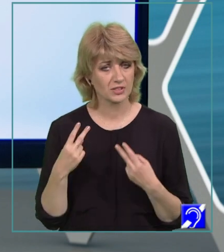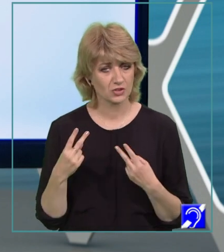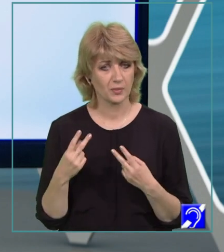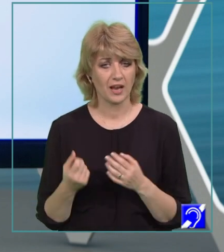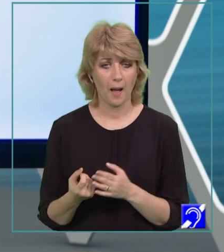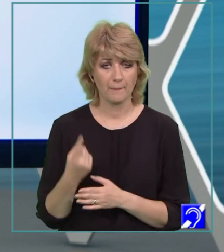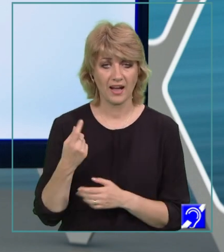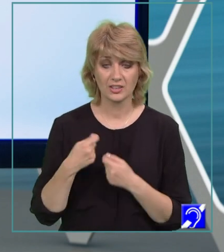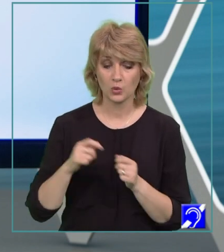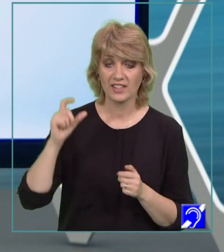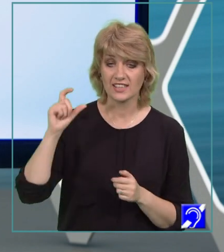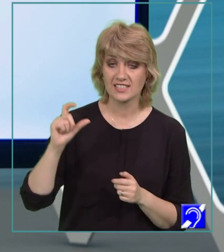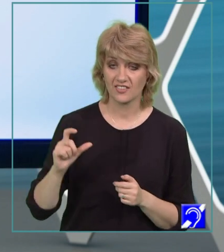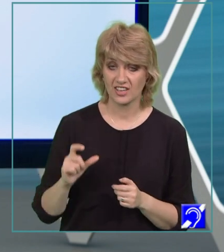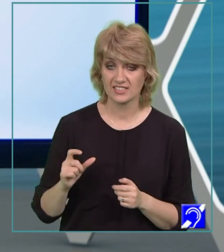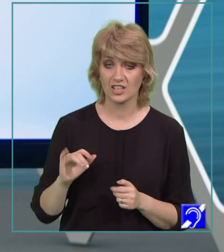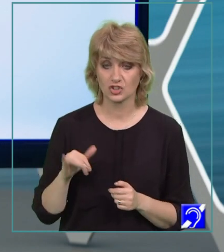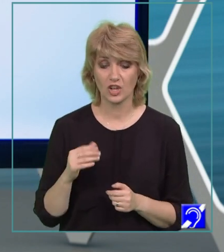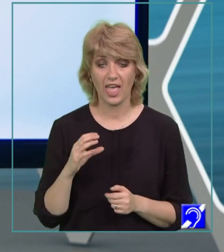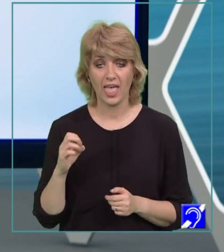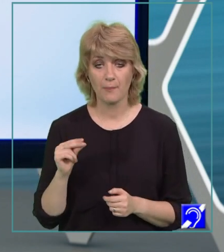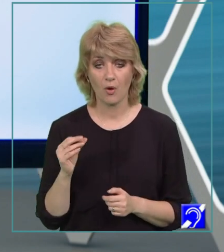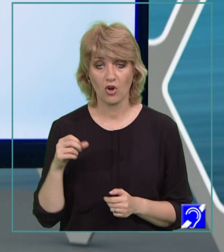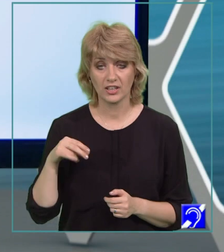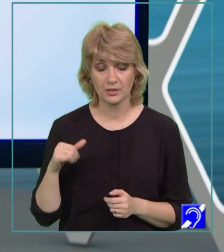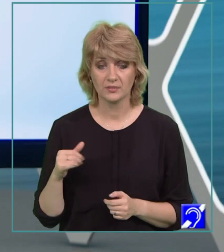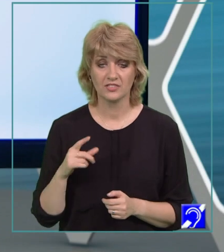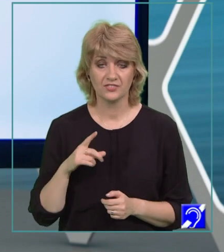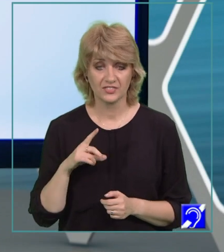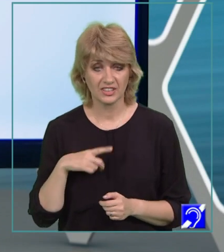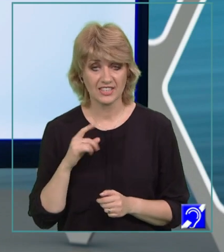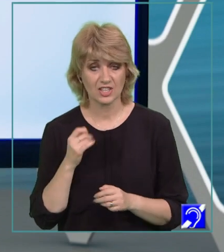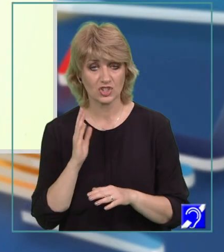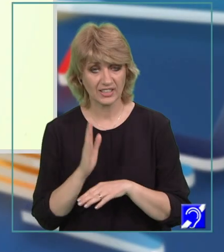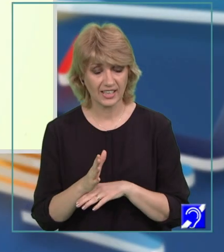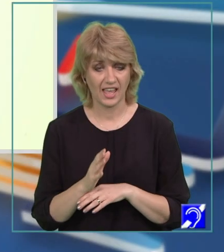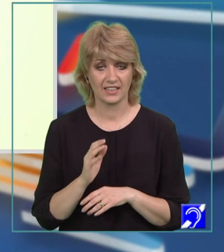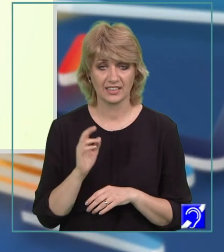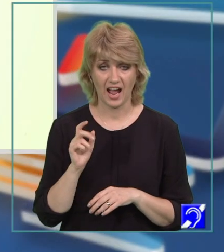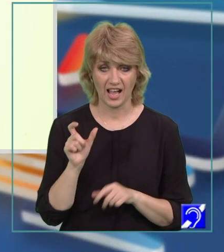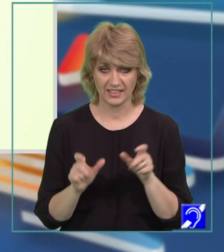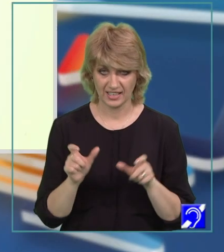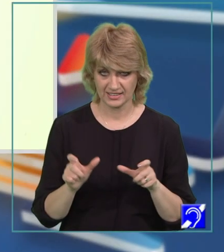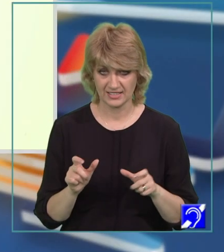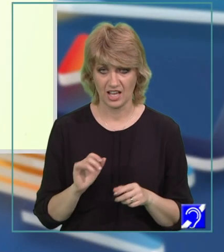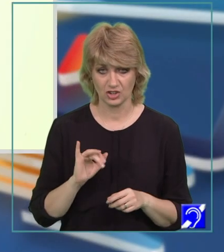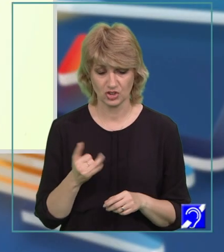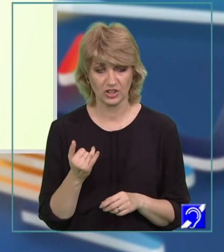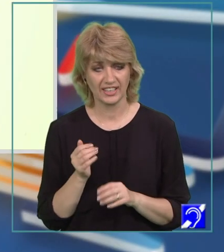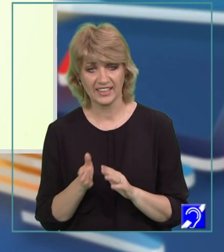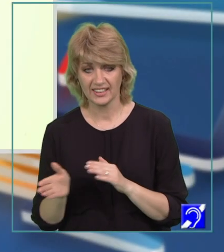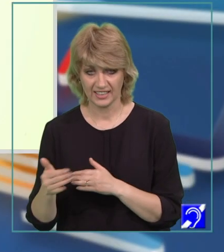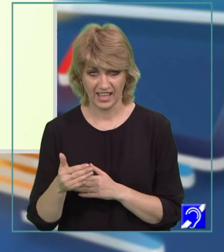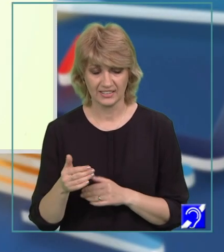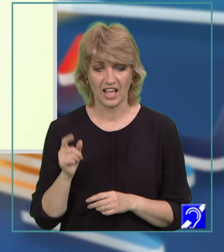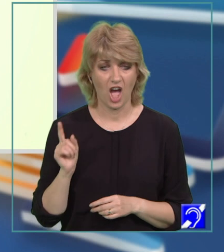apare în toate secvențele acțiunii și eponim, fiind caracterizată atât direct cât și indirect. Aici